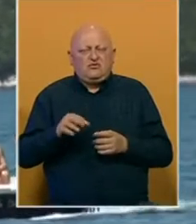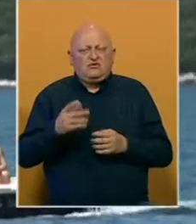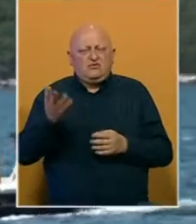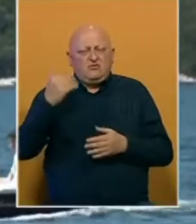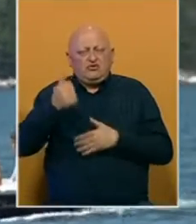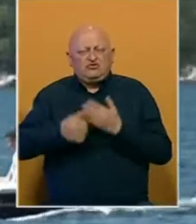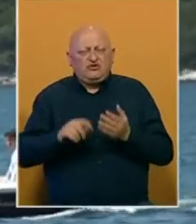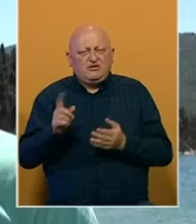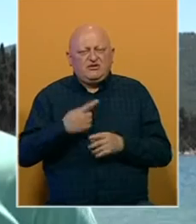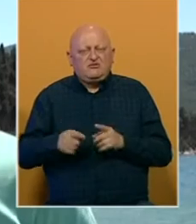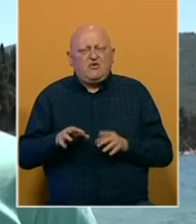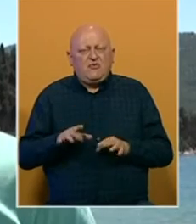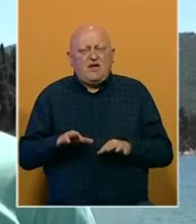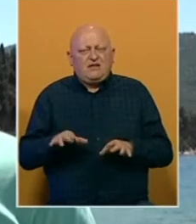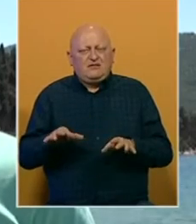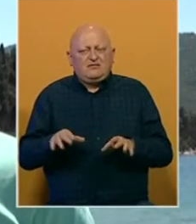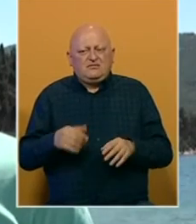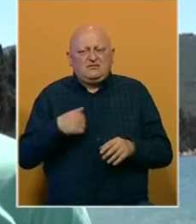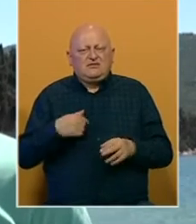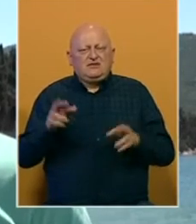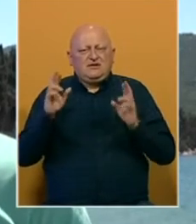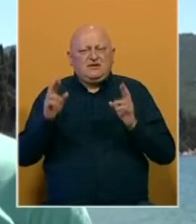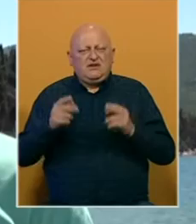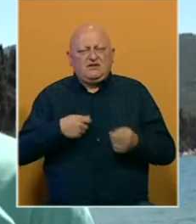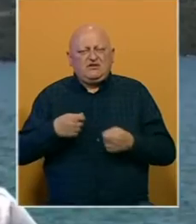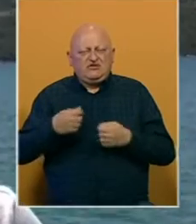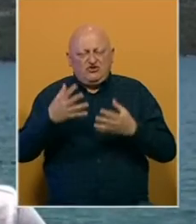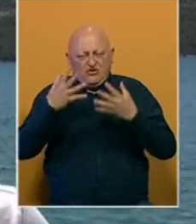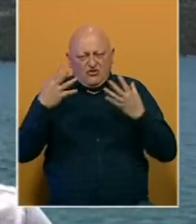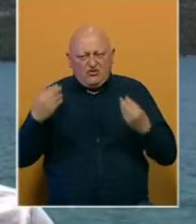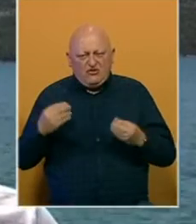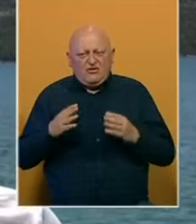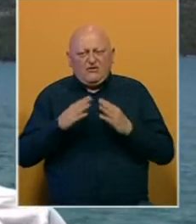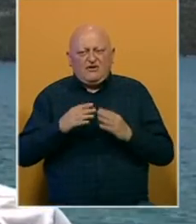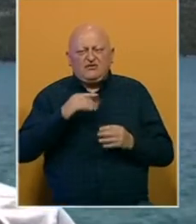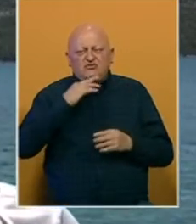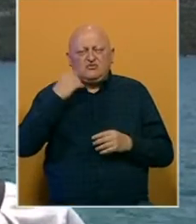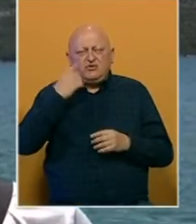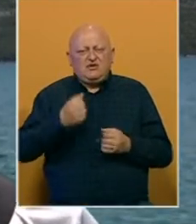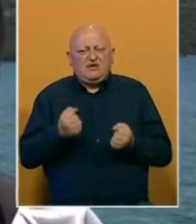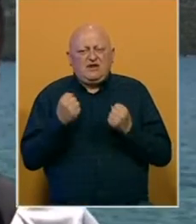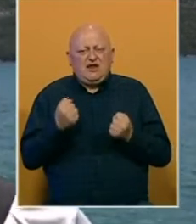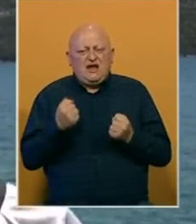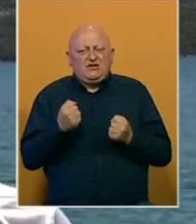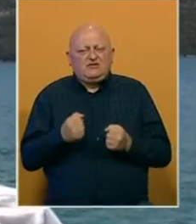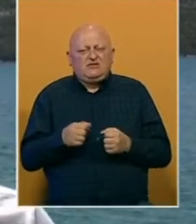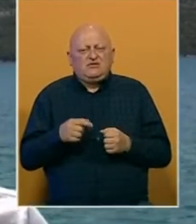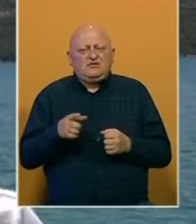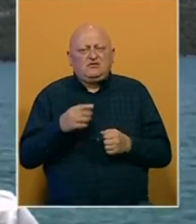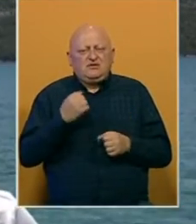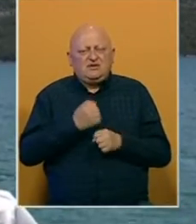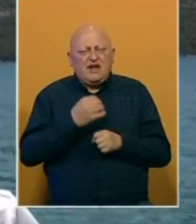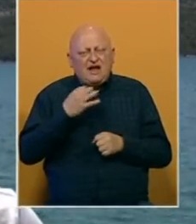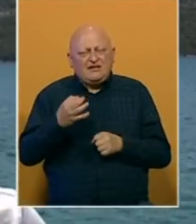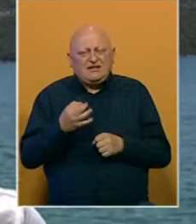godine to nismo imali do pandemije. Nadamo se da će se tržište uspjeti oporaviti. Vikendi, subote, nedlje su puno jači, a ovi radni